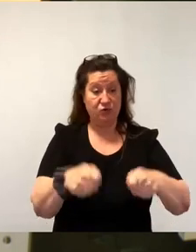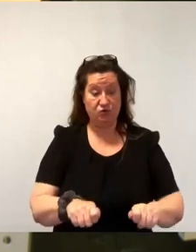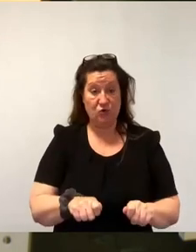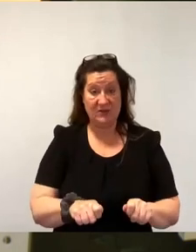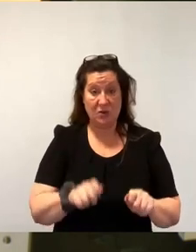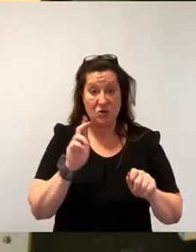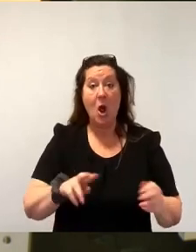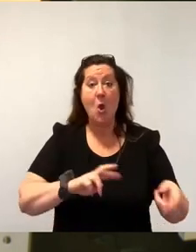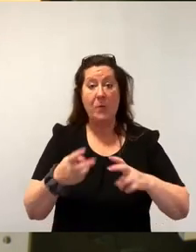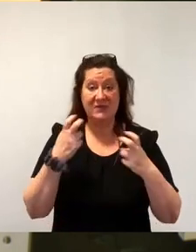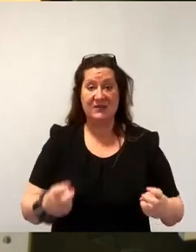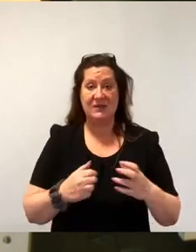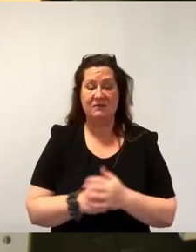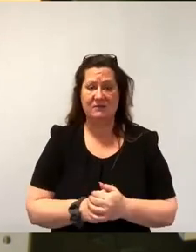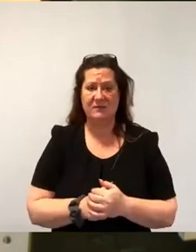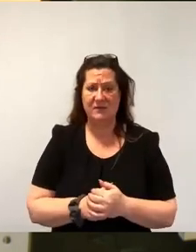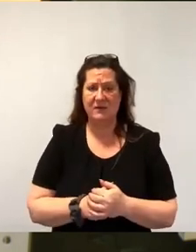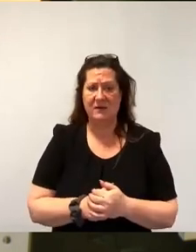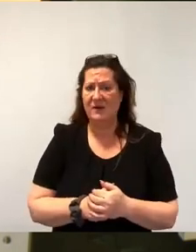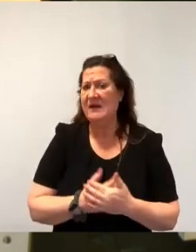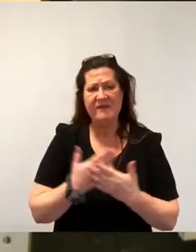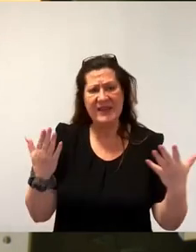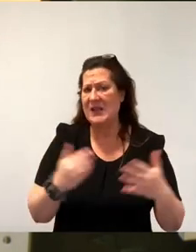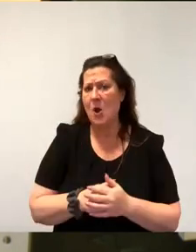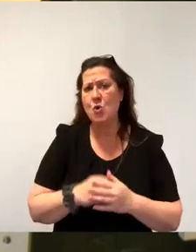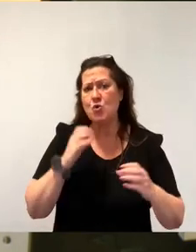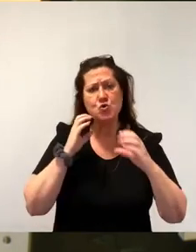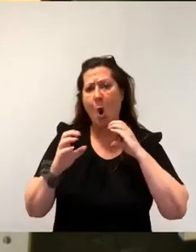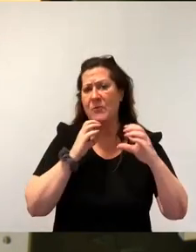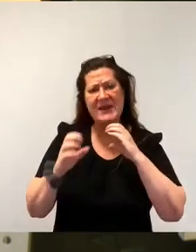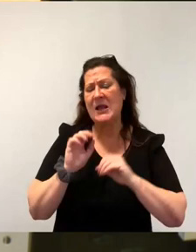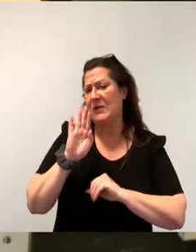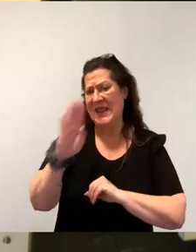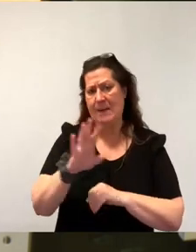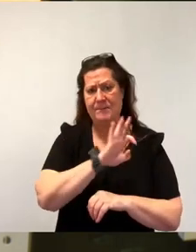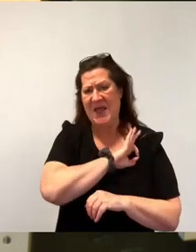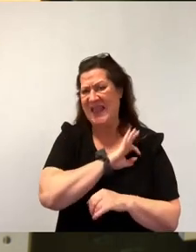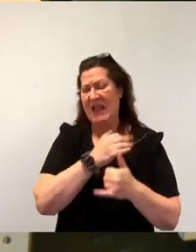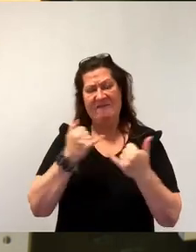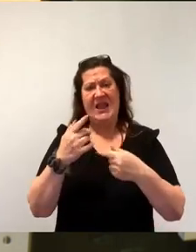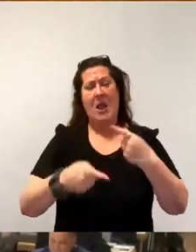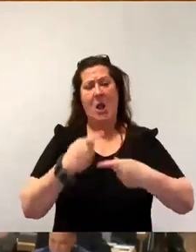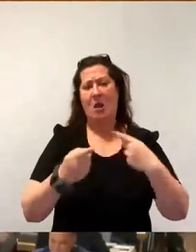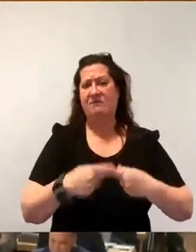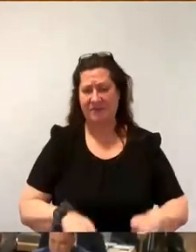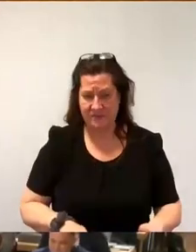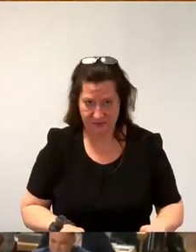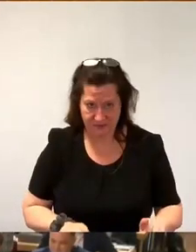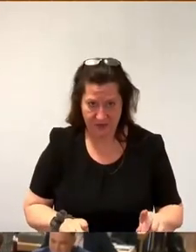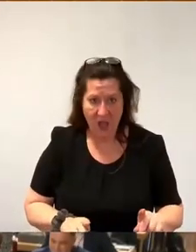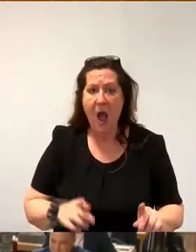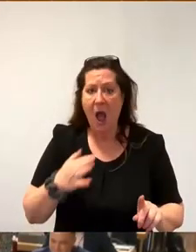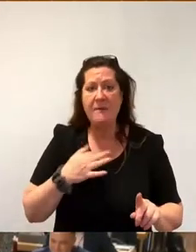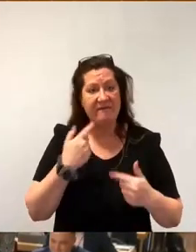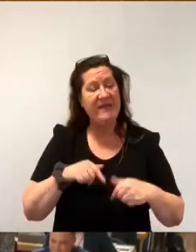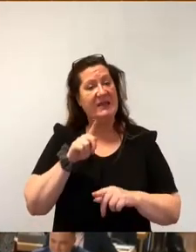Herr Drews, keine Ahnung, wie Kommunikation in Ihrer Partei stattfindet. Aber wir teilen diesen Standpunkt. Da